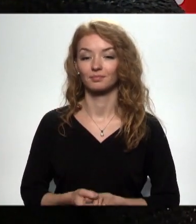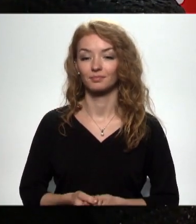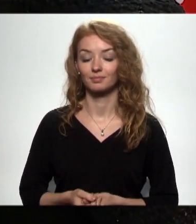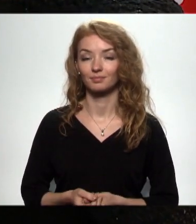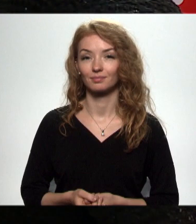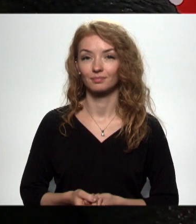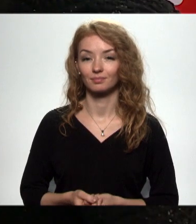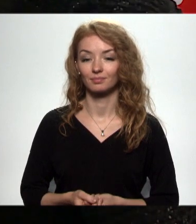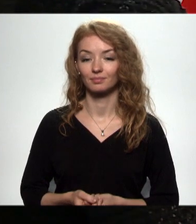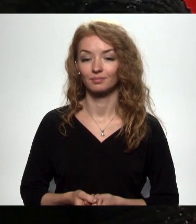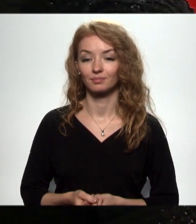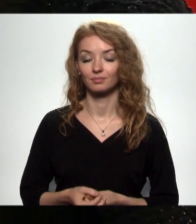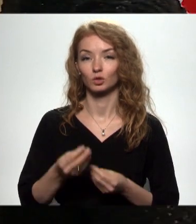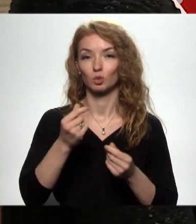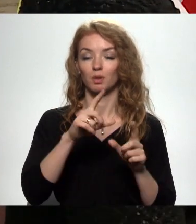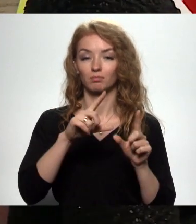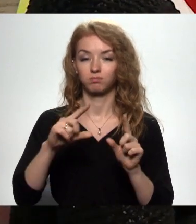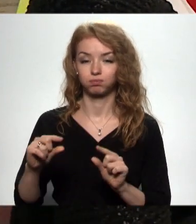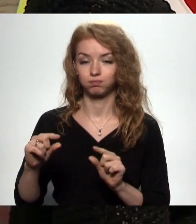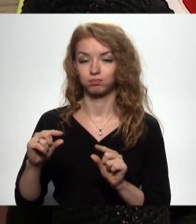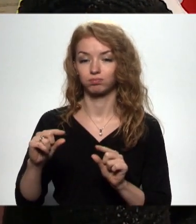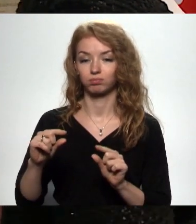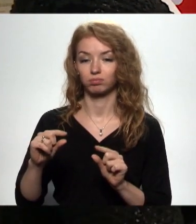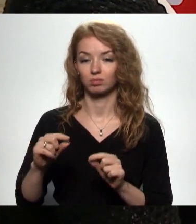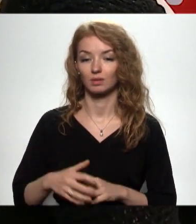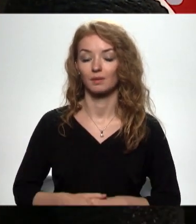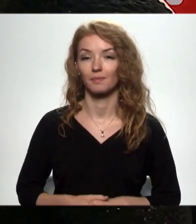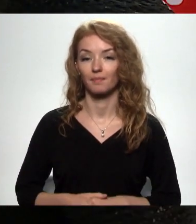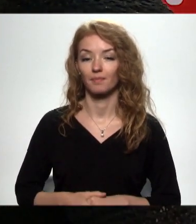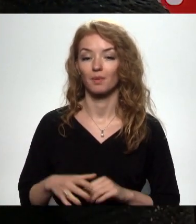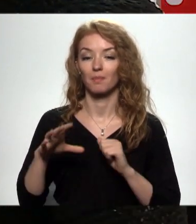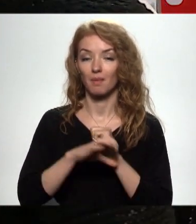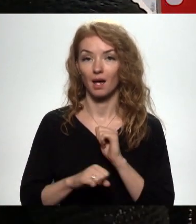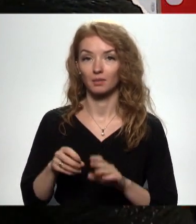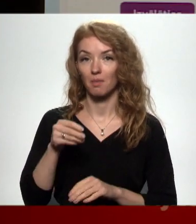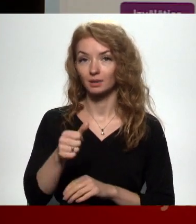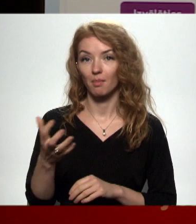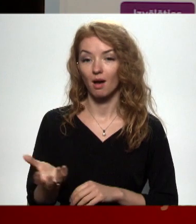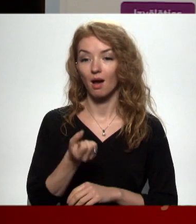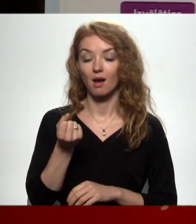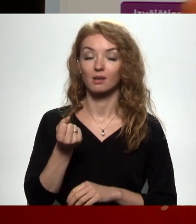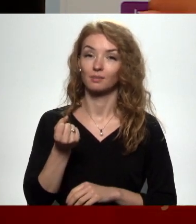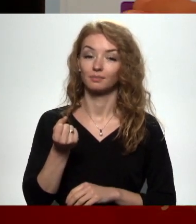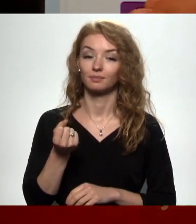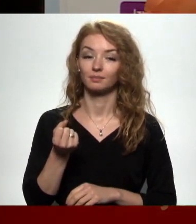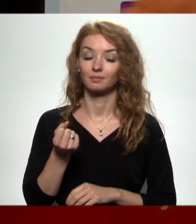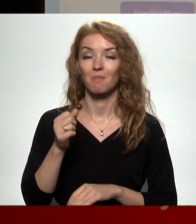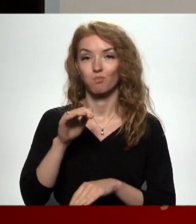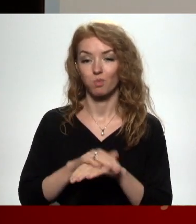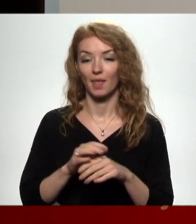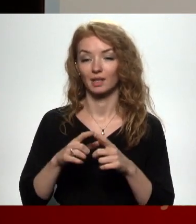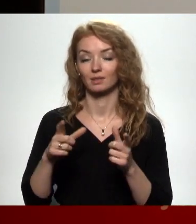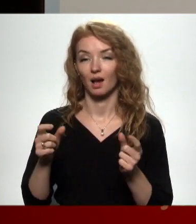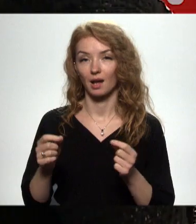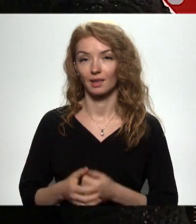Jā. Mums ir summu samazinājusies. Un tad beigās maksājam ar... Izvēlēties banka skarpi.